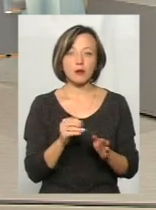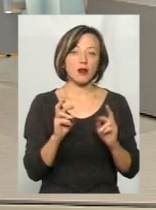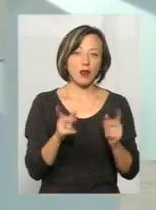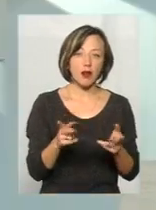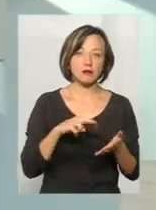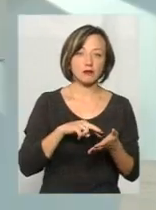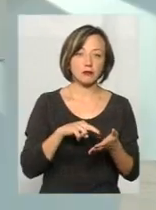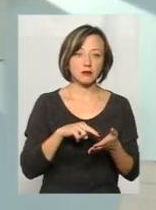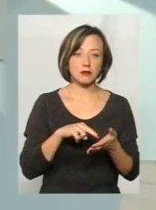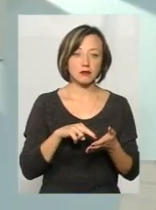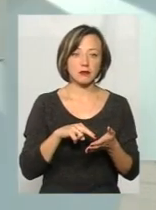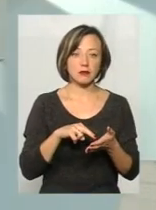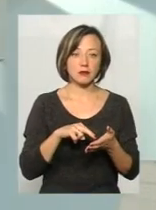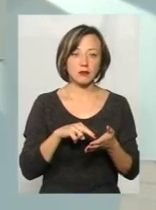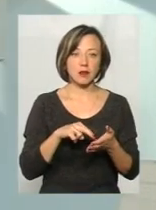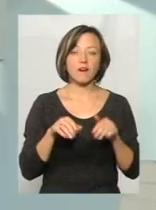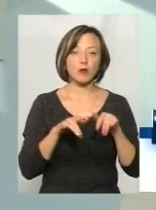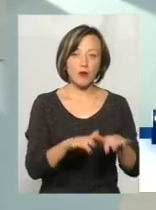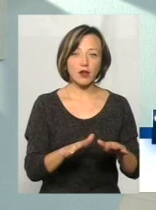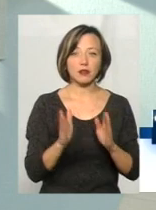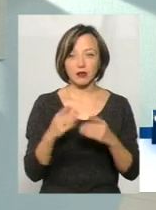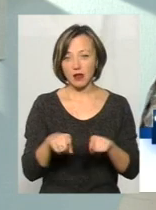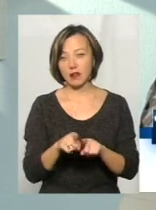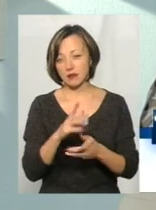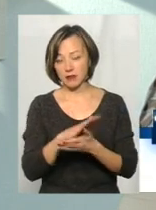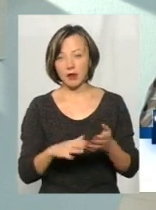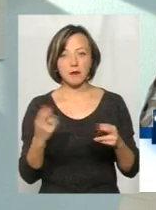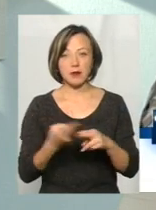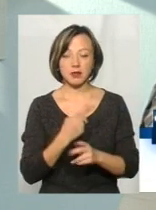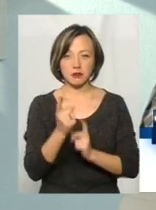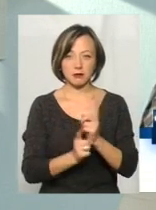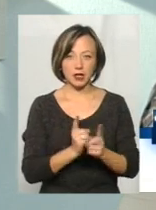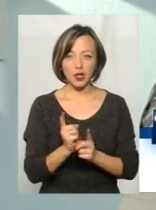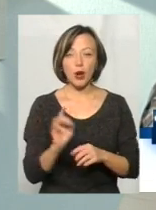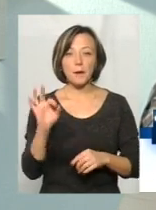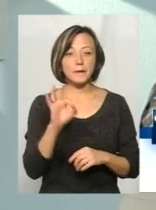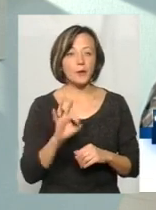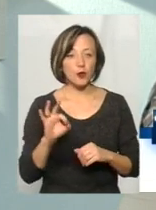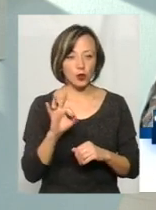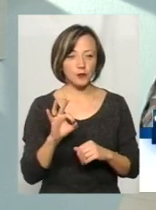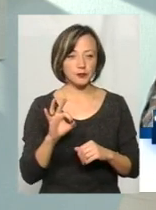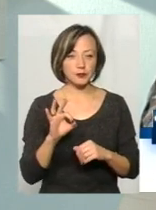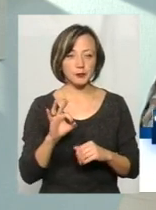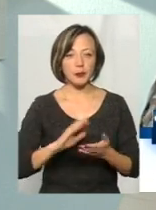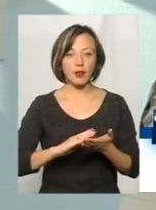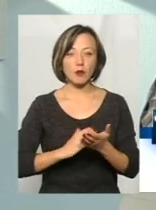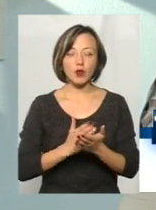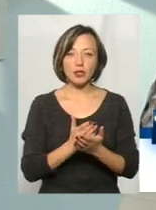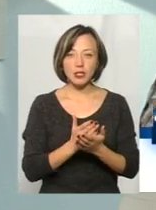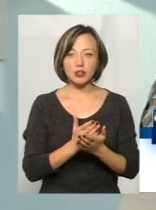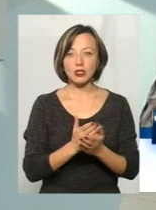виборчий процес, як відбувався, так і відбувається без усіляких змін. Щодо політичних